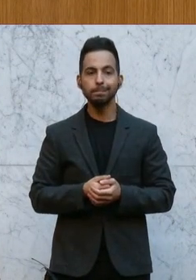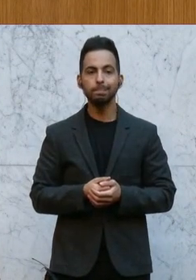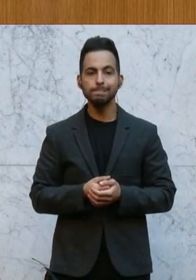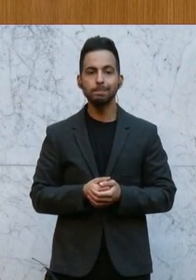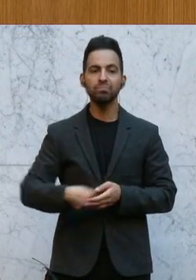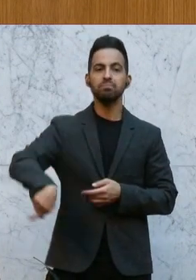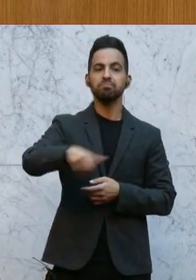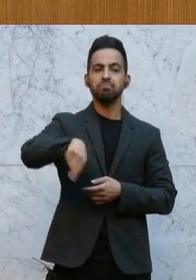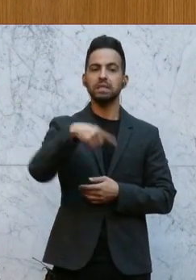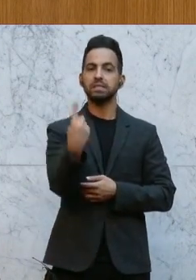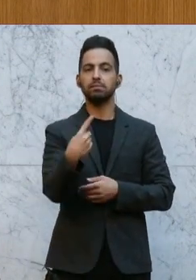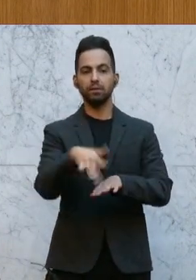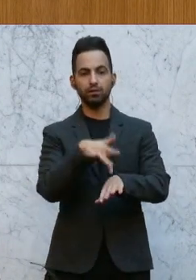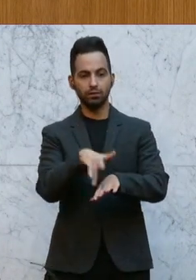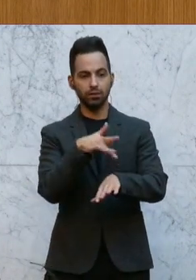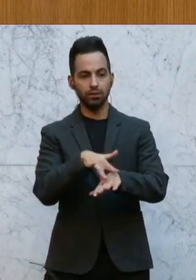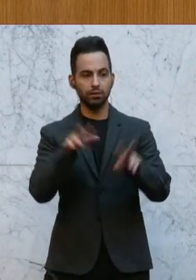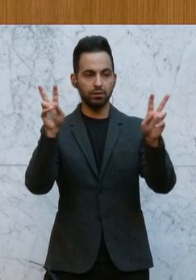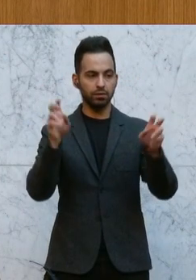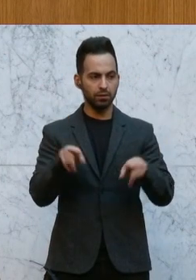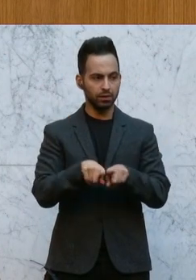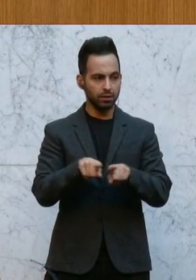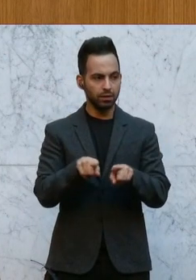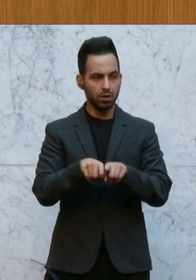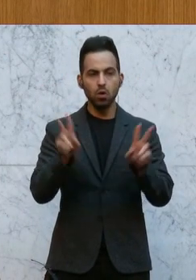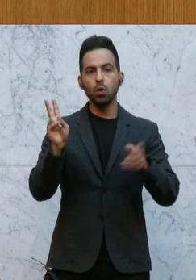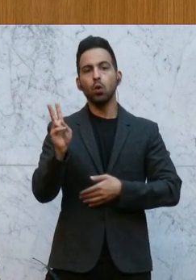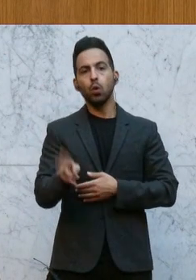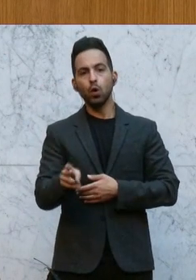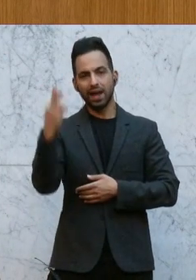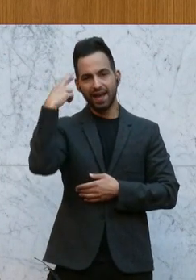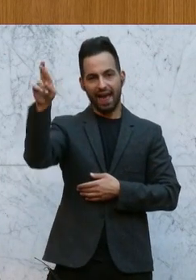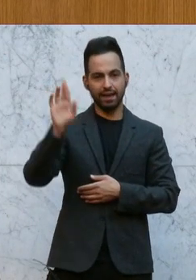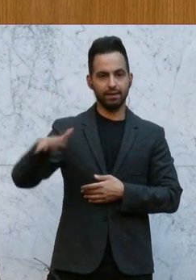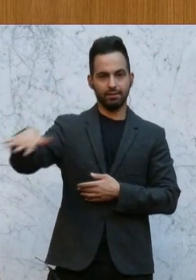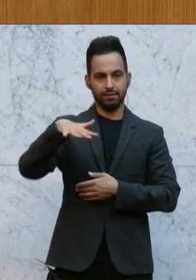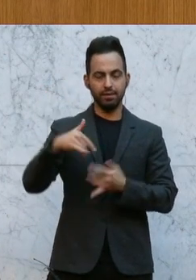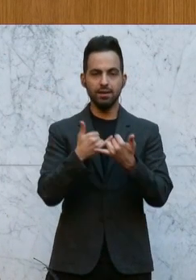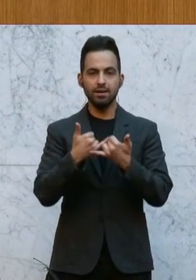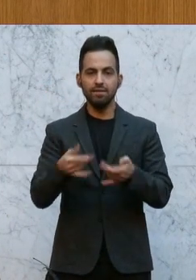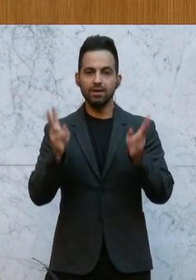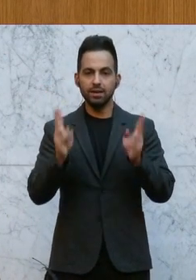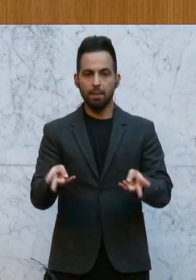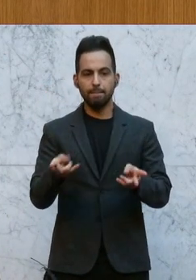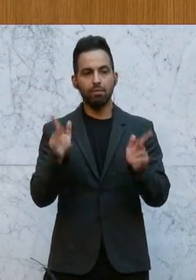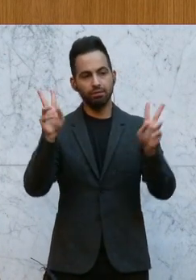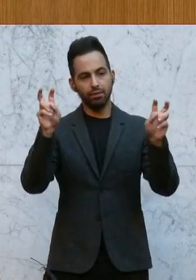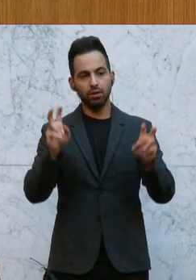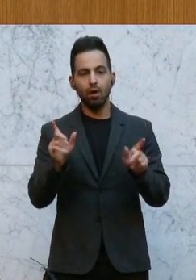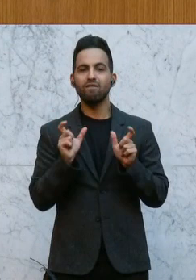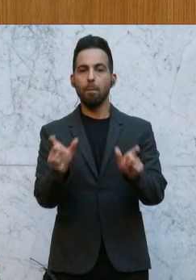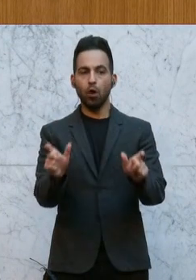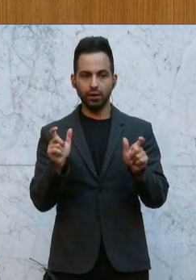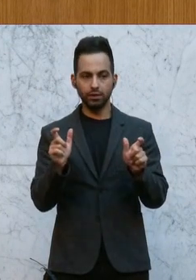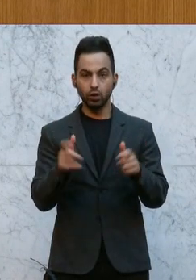tatsächlich aus Hurre der Reichen, wenn man sich anschaut, was da in den letzten Jahren passiert ist. Wie kann man dem vorbeugen? Und eine Erkenntnis ist, dass wer